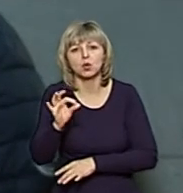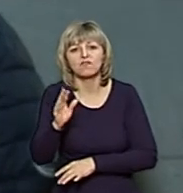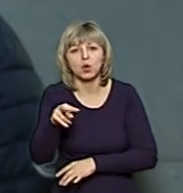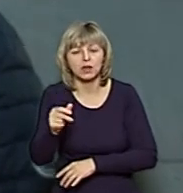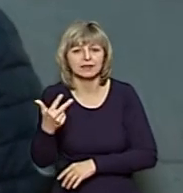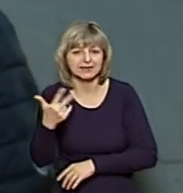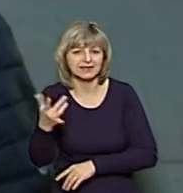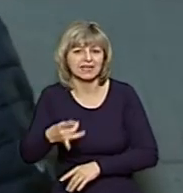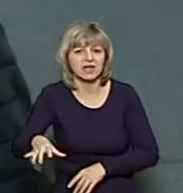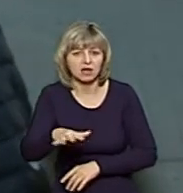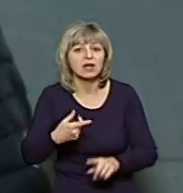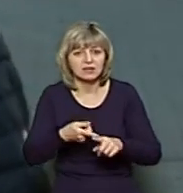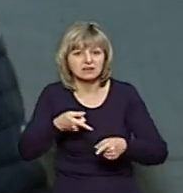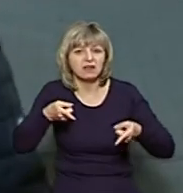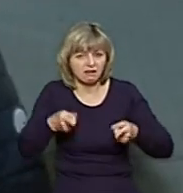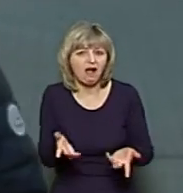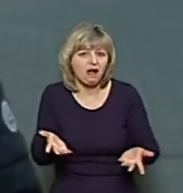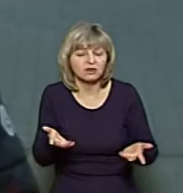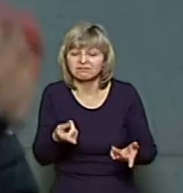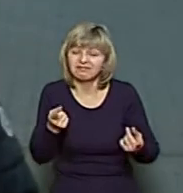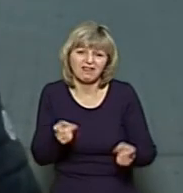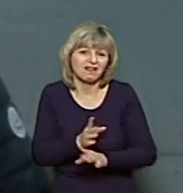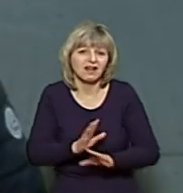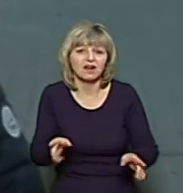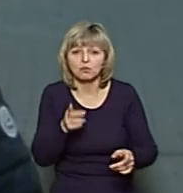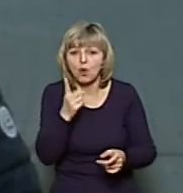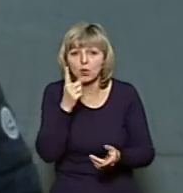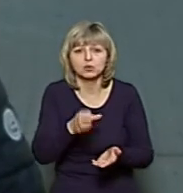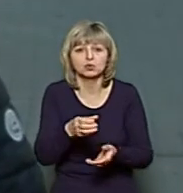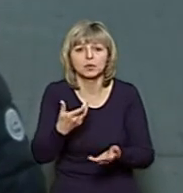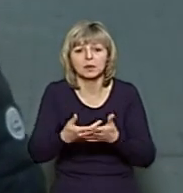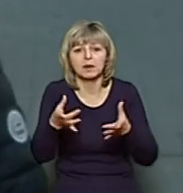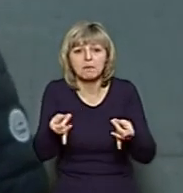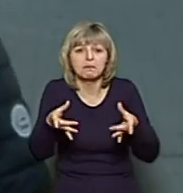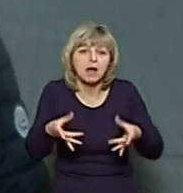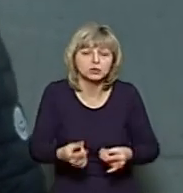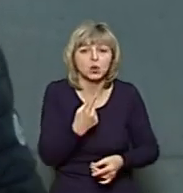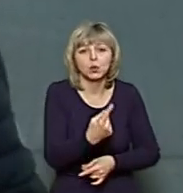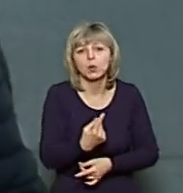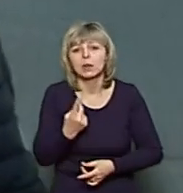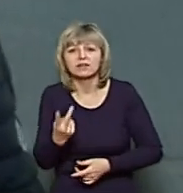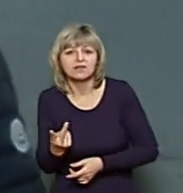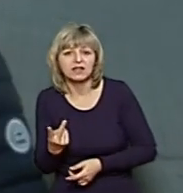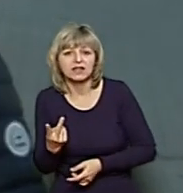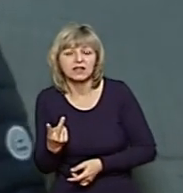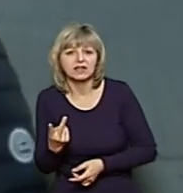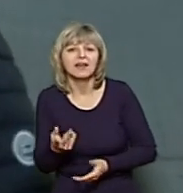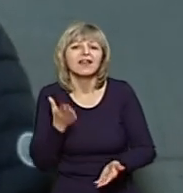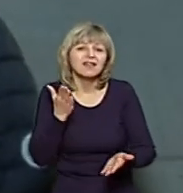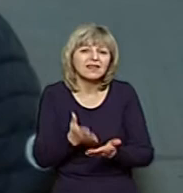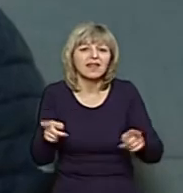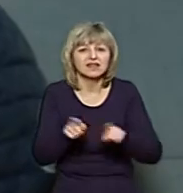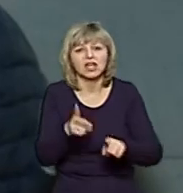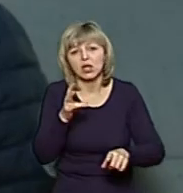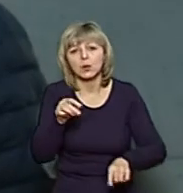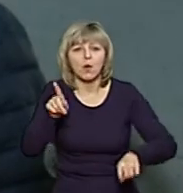реально? Це нереально, тому що не повезеш ти одну пачечку, одну, дві. Ну є таке, але